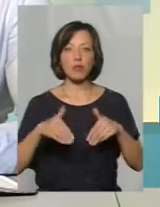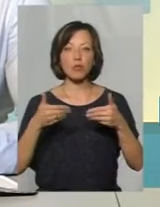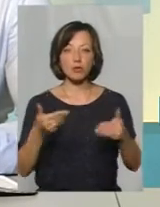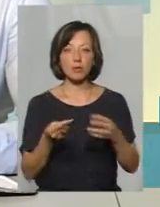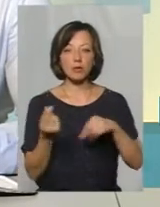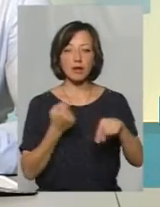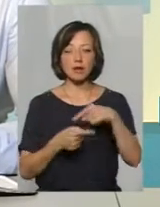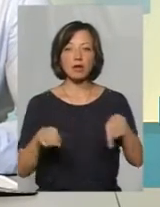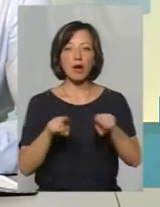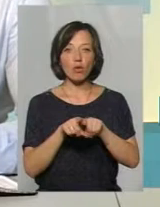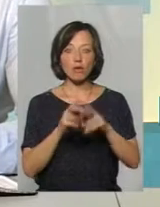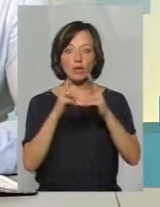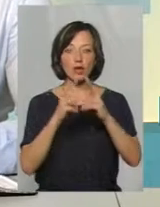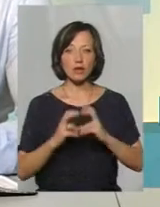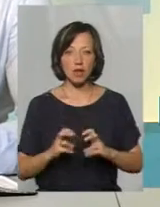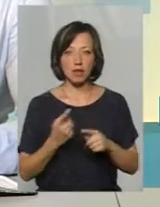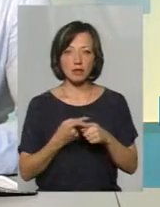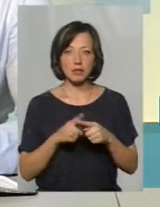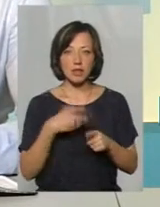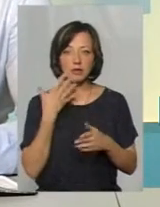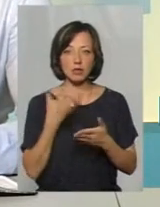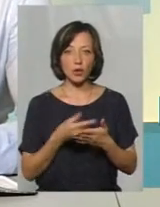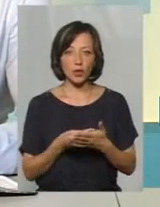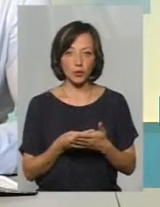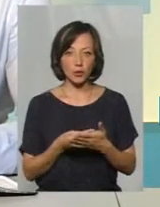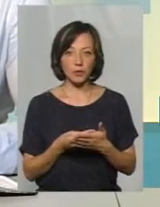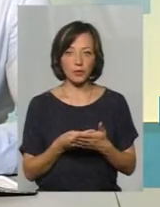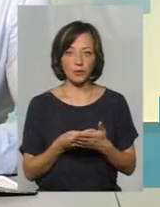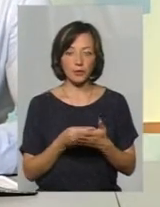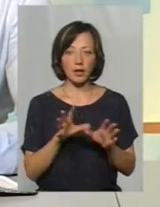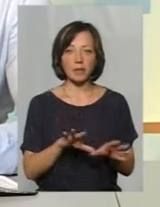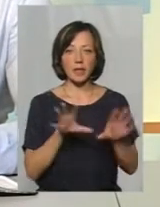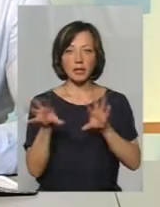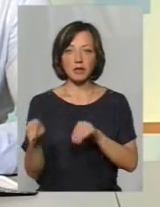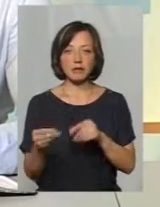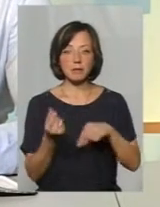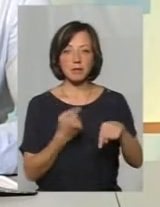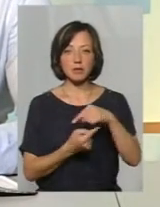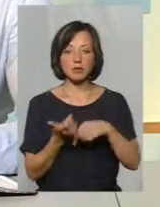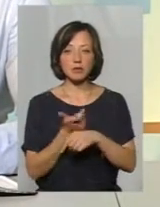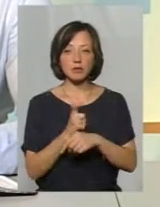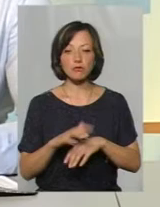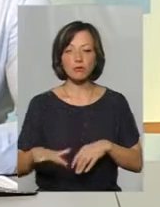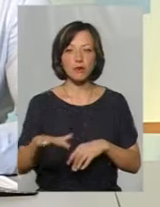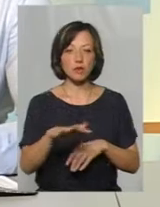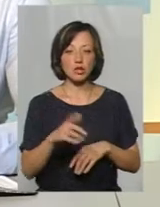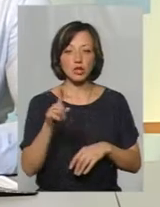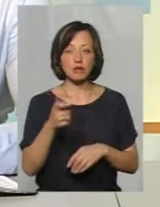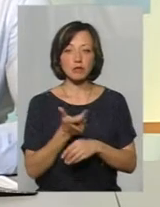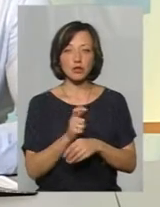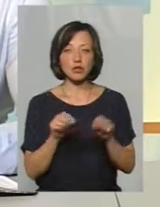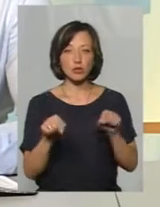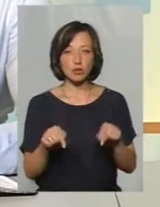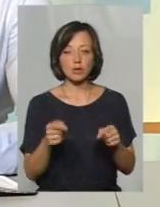підприємцям також розглядати своє перенесення бізнесу більше в приміщення. Тим більше, що